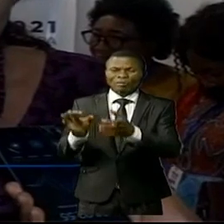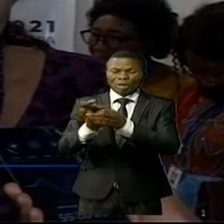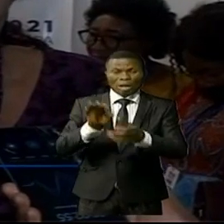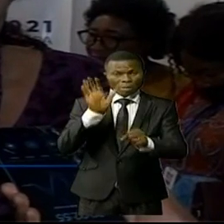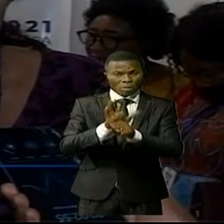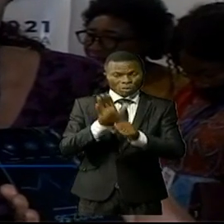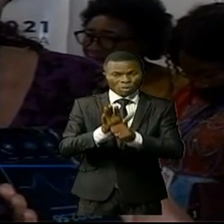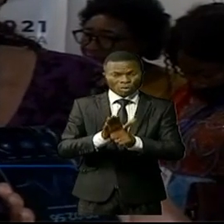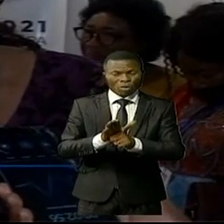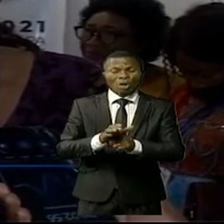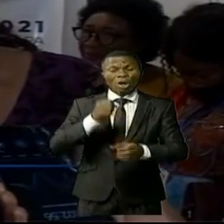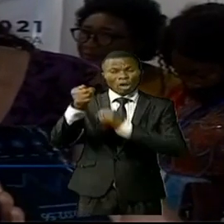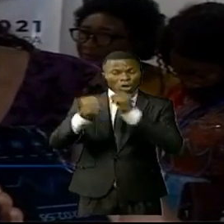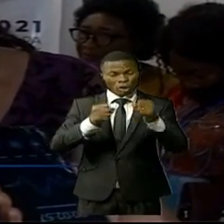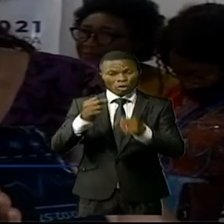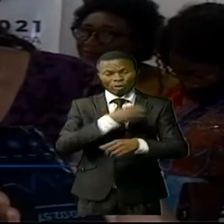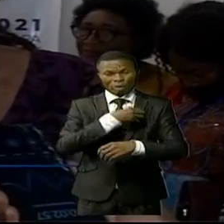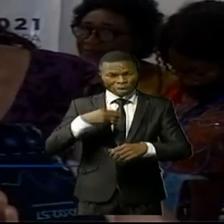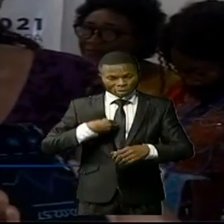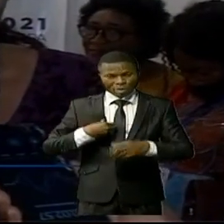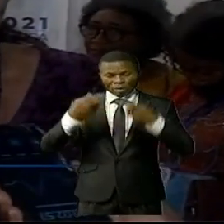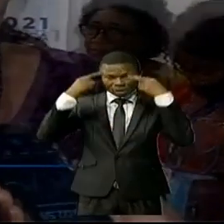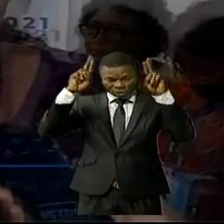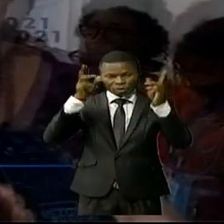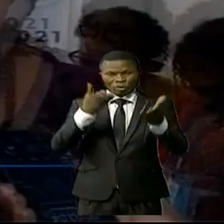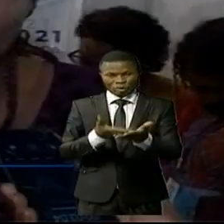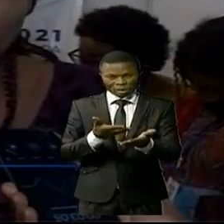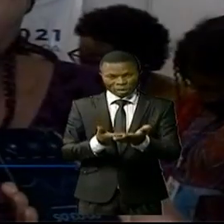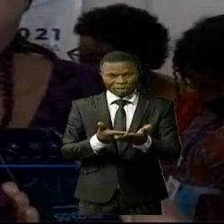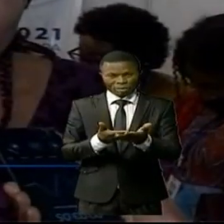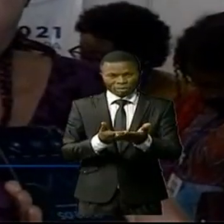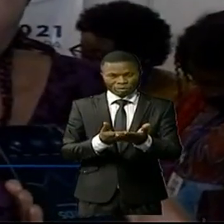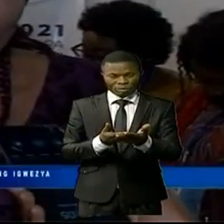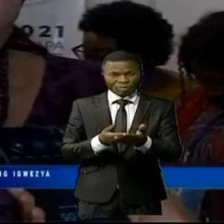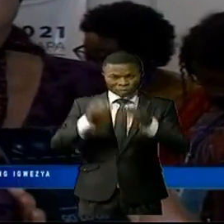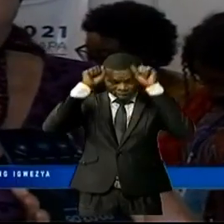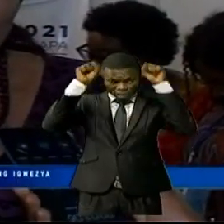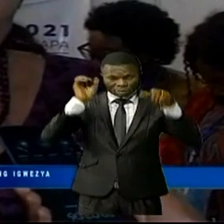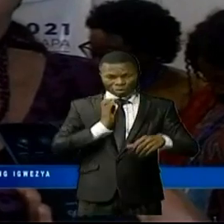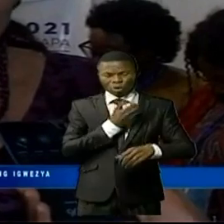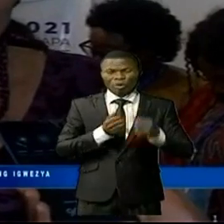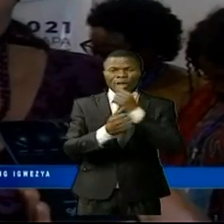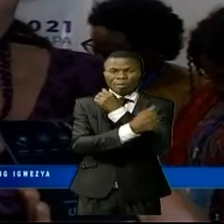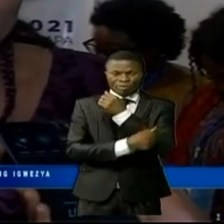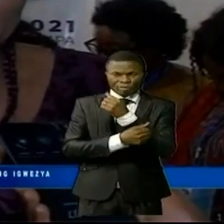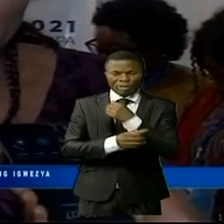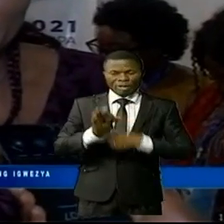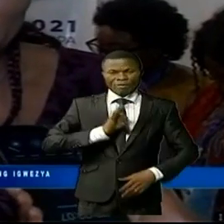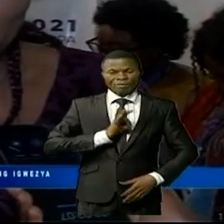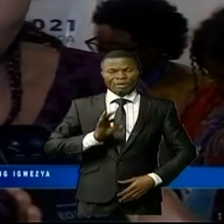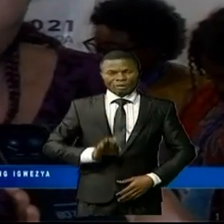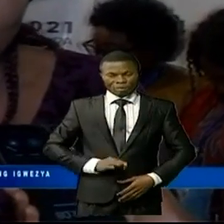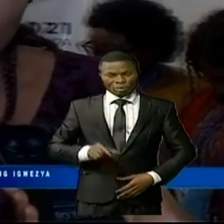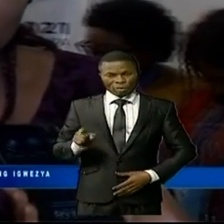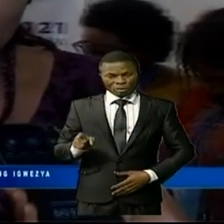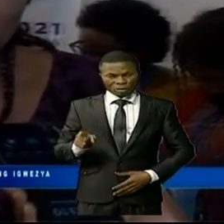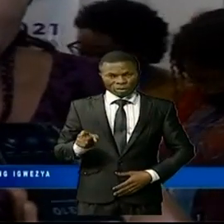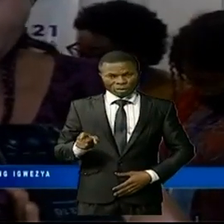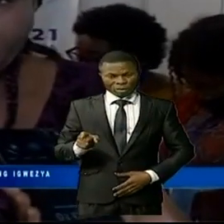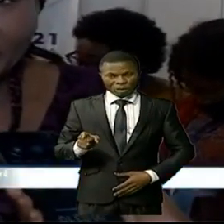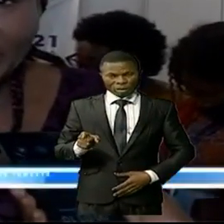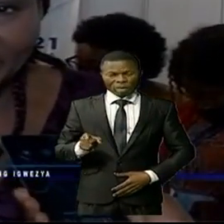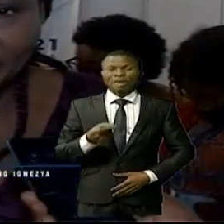notre combat finira par réussir le président de la république Félix Tshisekedi Tchilombo